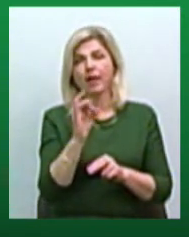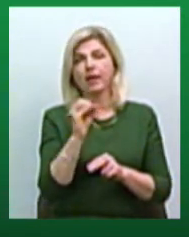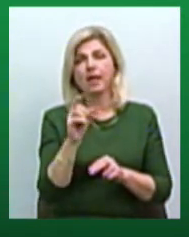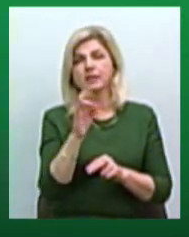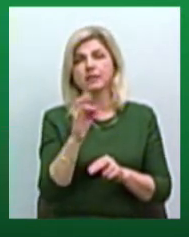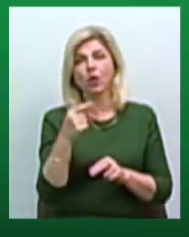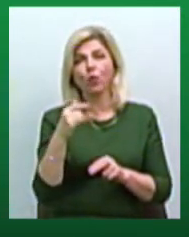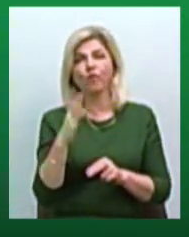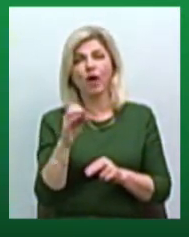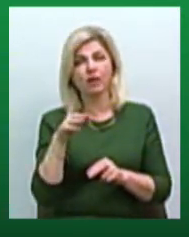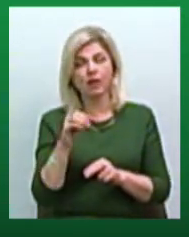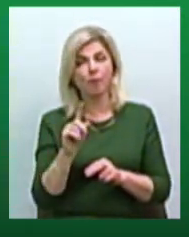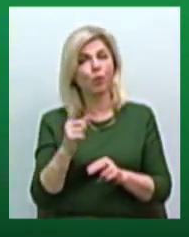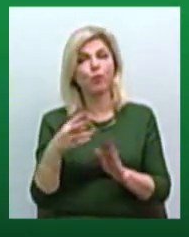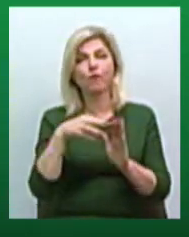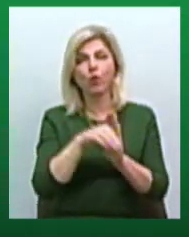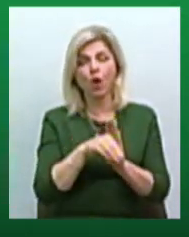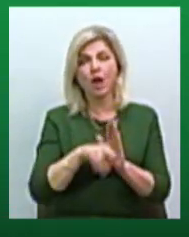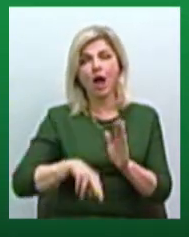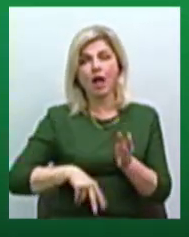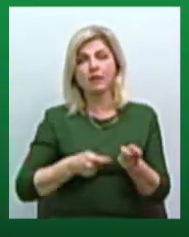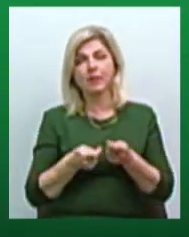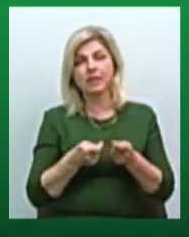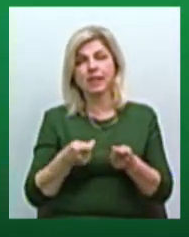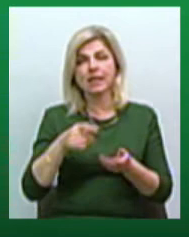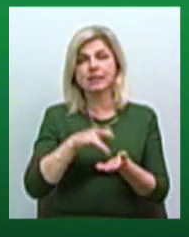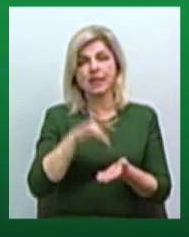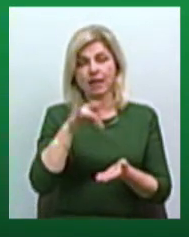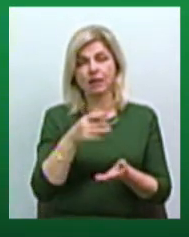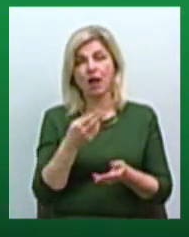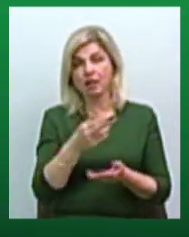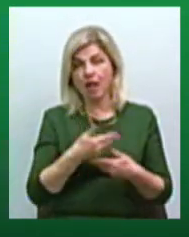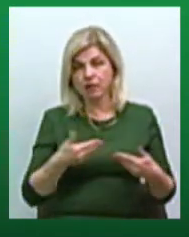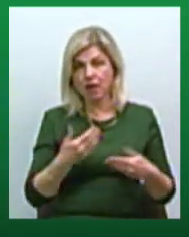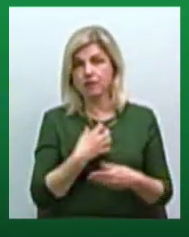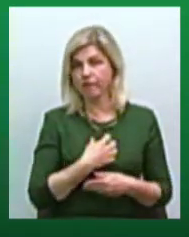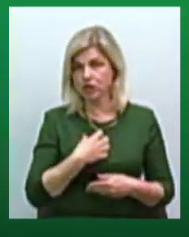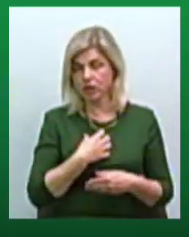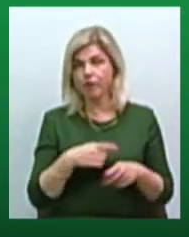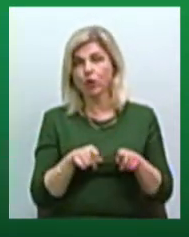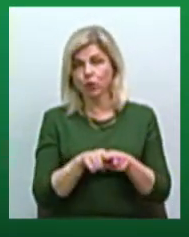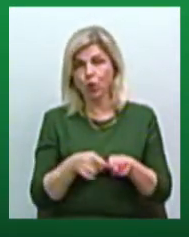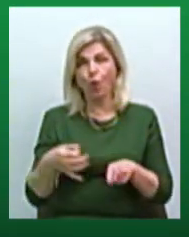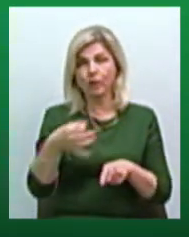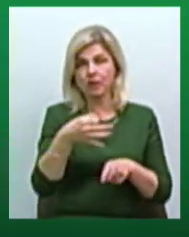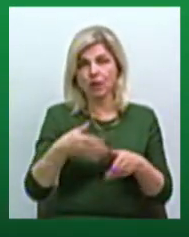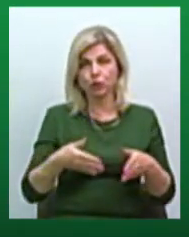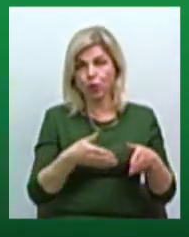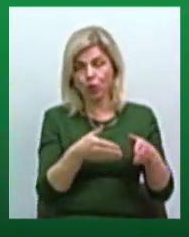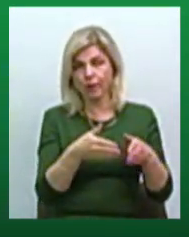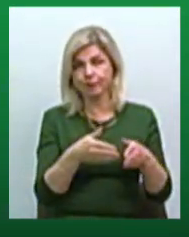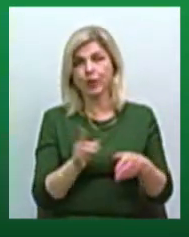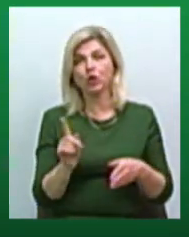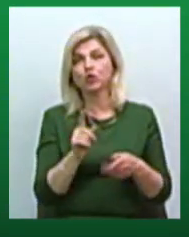березнювати входи в наш адміністративний центр будучий, і для нас це дуже важливо. Це тоже обласна дорога. І між селами. Що